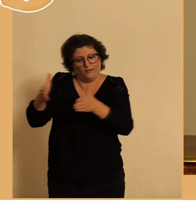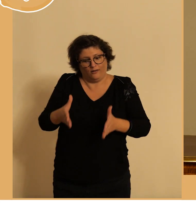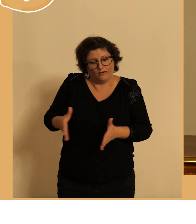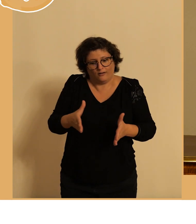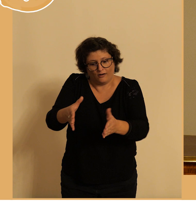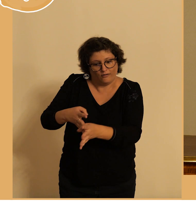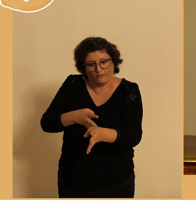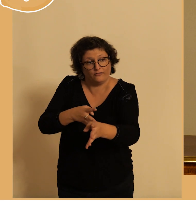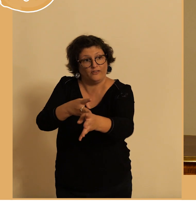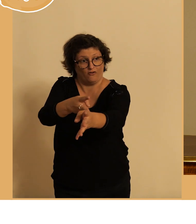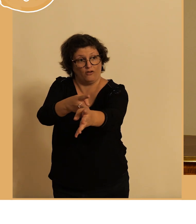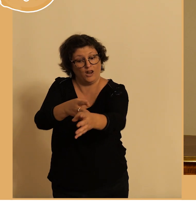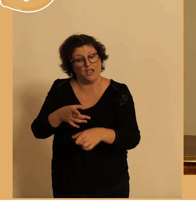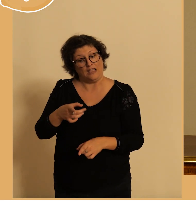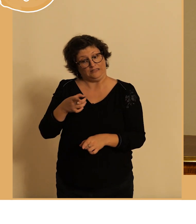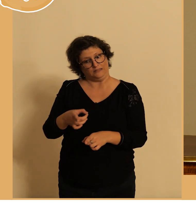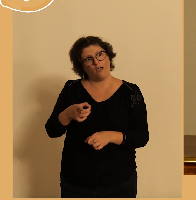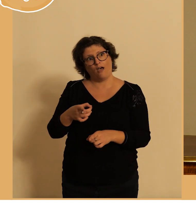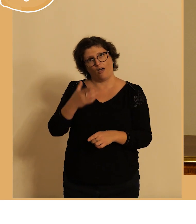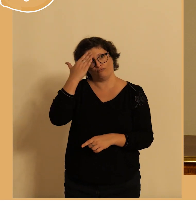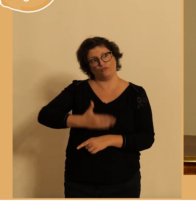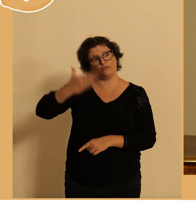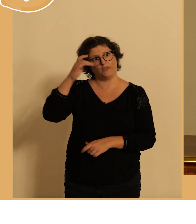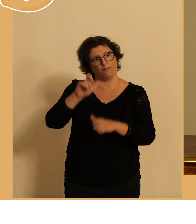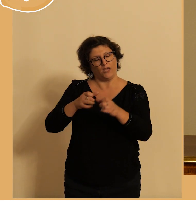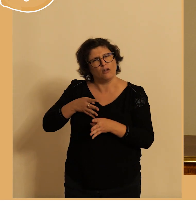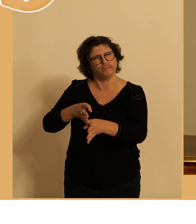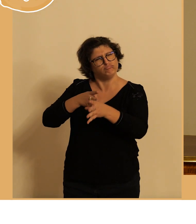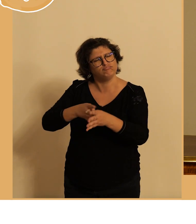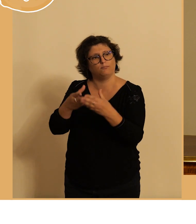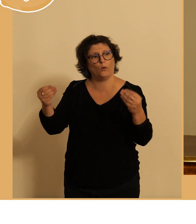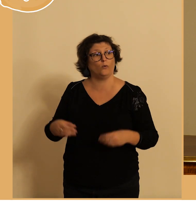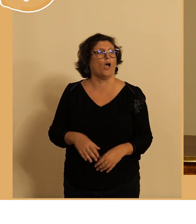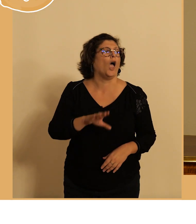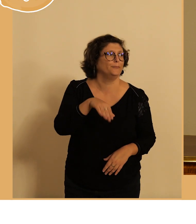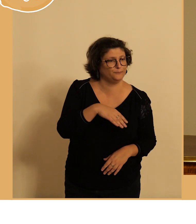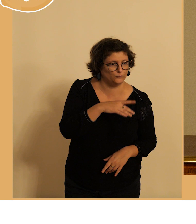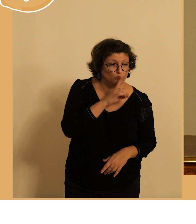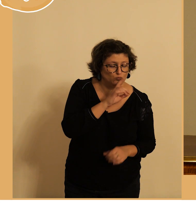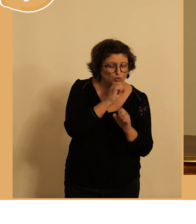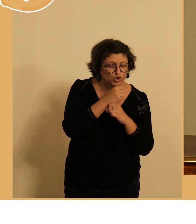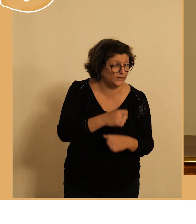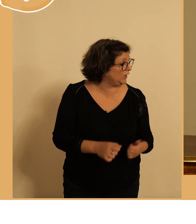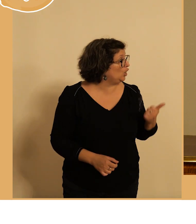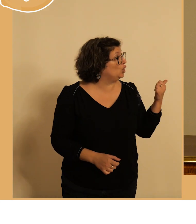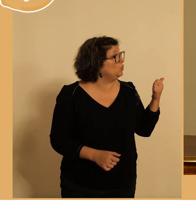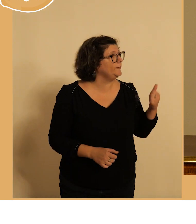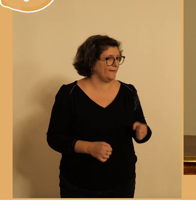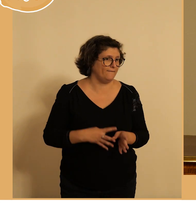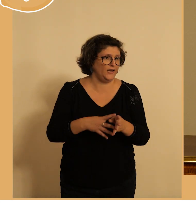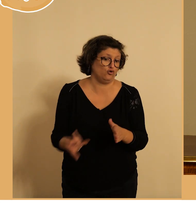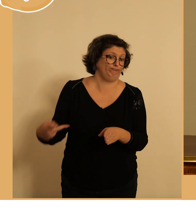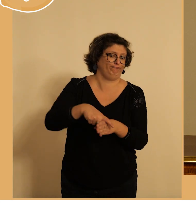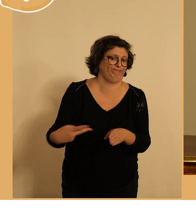des archives se déplace toujours en vélo et un jour il me dit j'aurais un problème parce qu'il est descendu en vélo il habite à